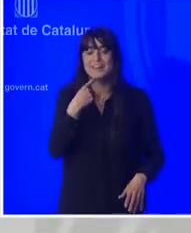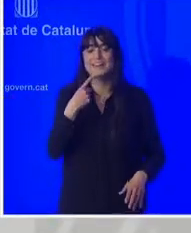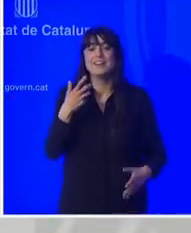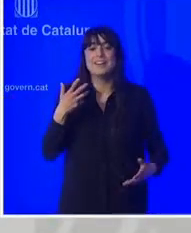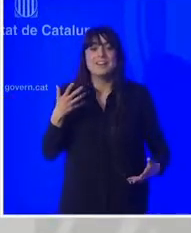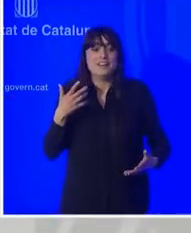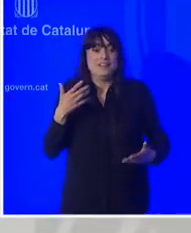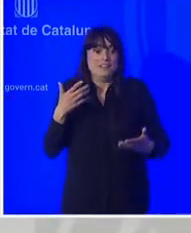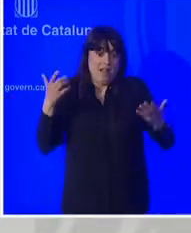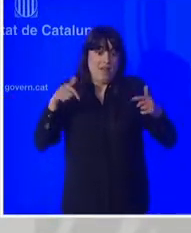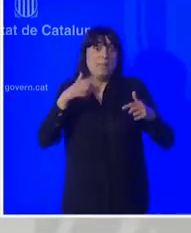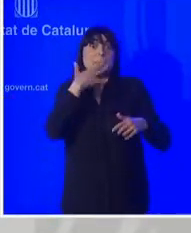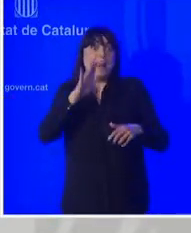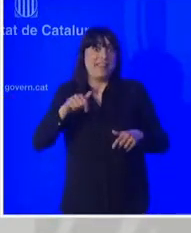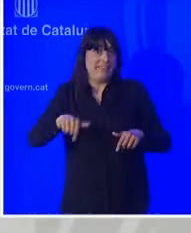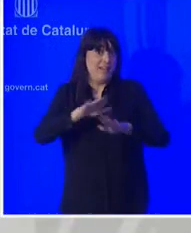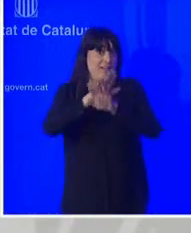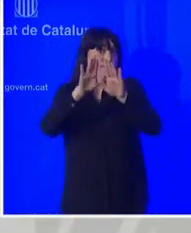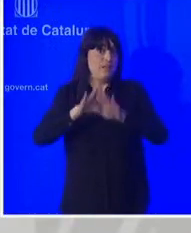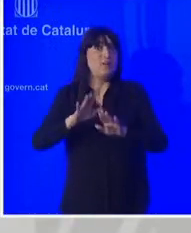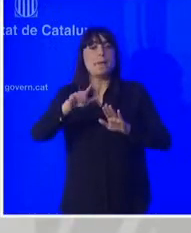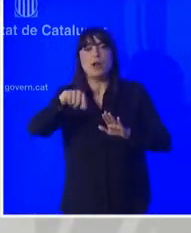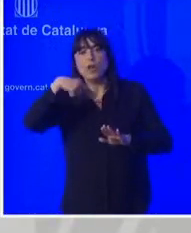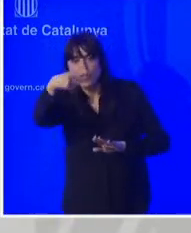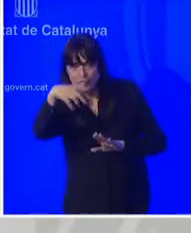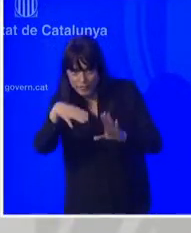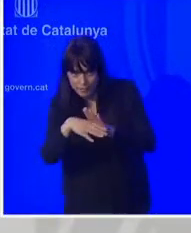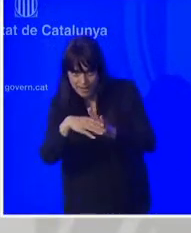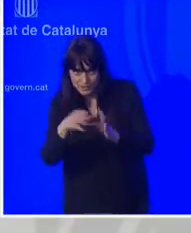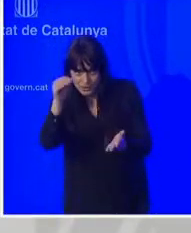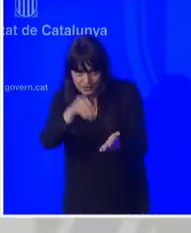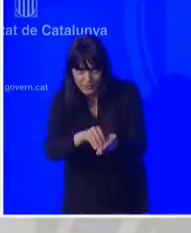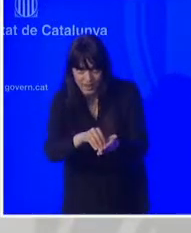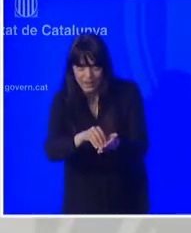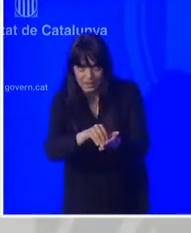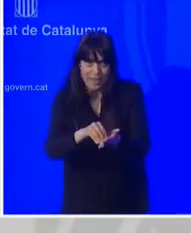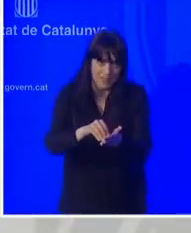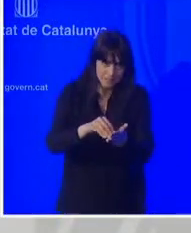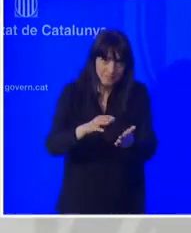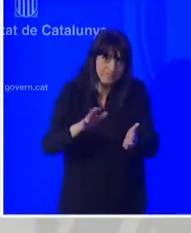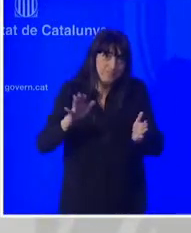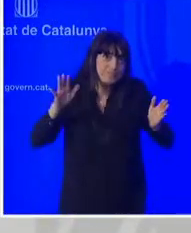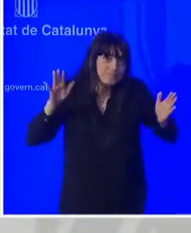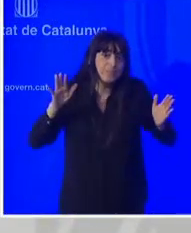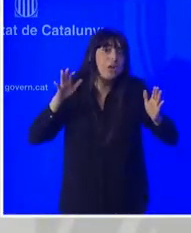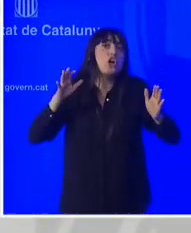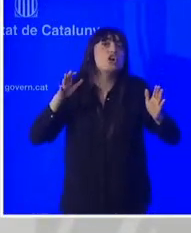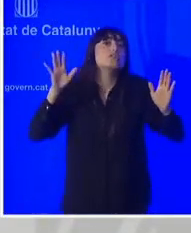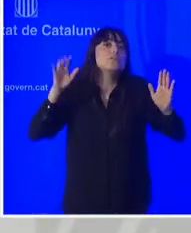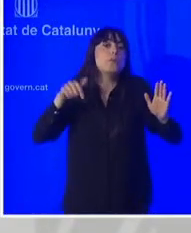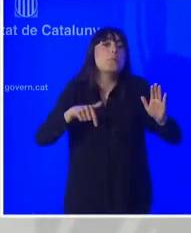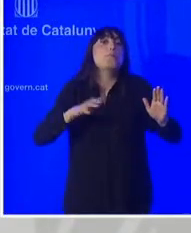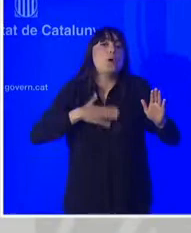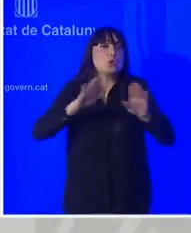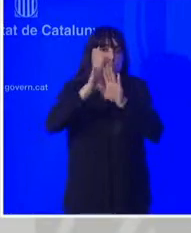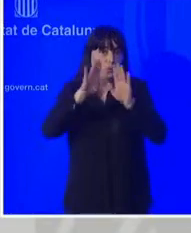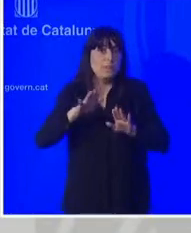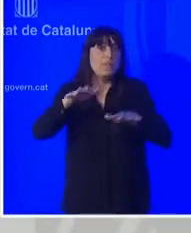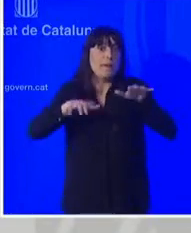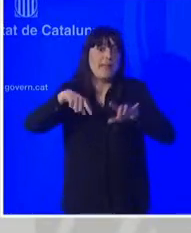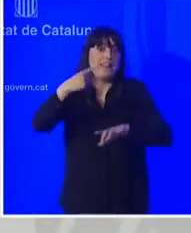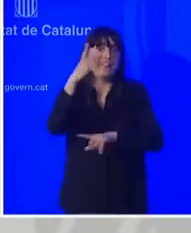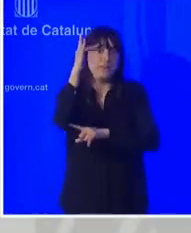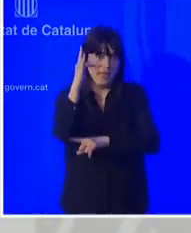tenir reunió del Consell Executiu per tant per si de cas era l'últim Consell Executiu però com que tampoc és cert s'han fet